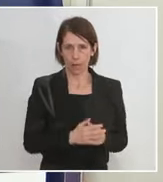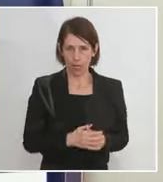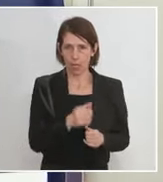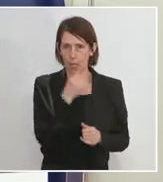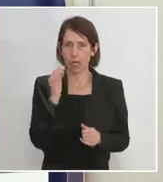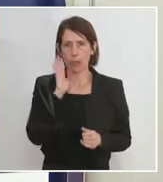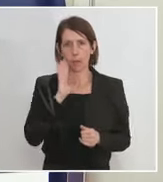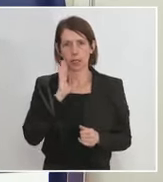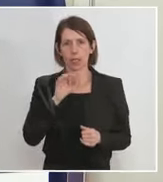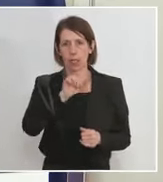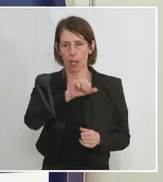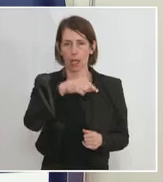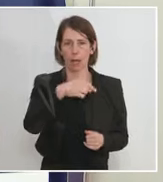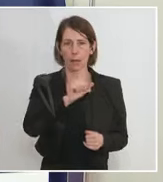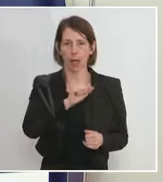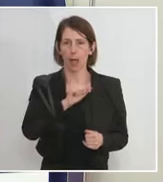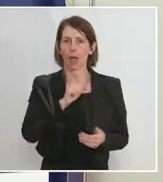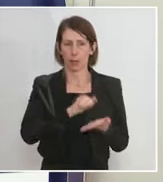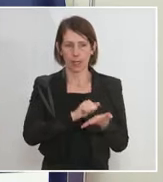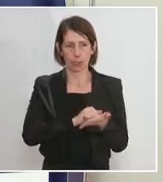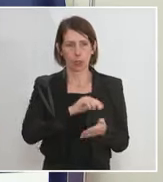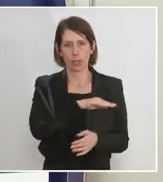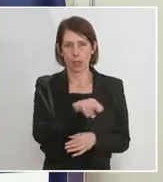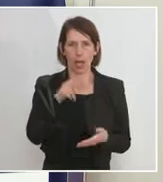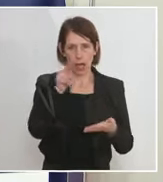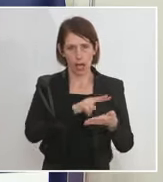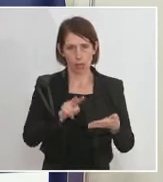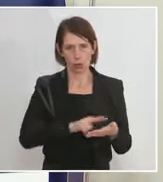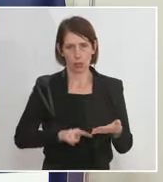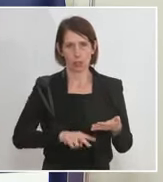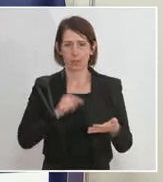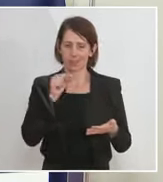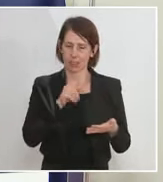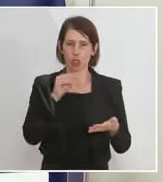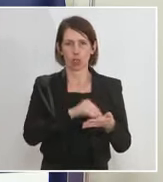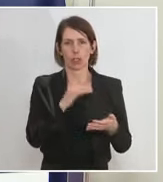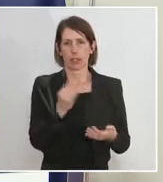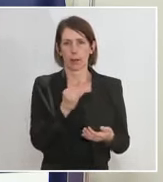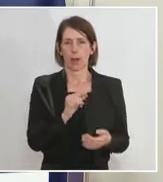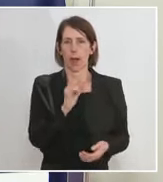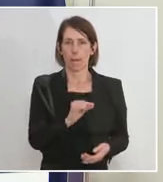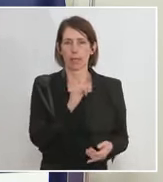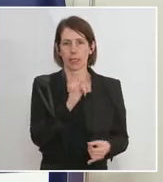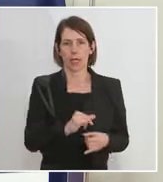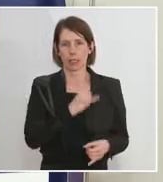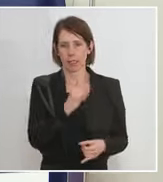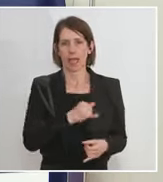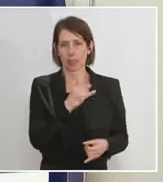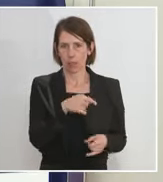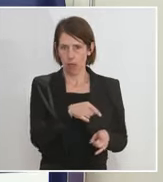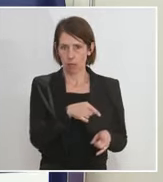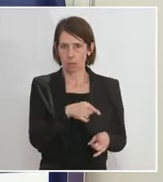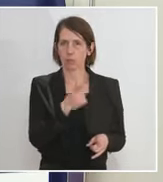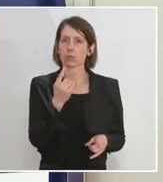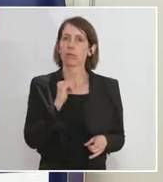alle Meldungen der Austria Presse Agentur an. Es geht hier immer klar heraus, dass von Minderjährigen die Rede war. Und ja, es gab